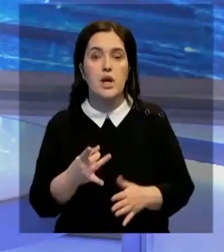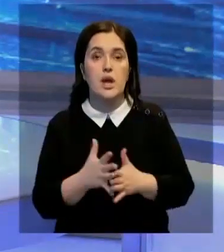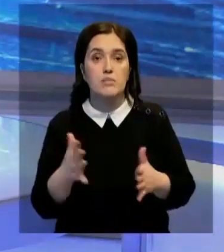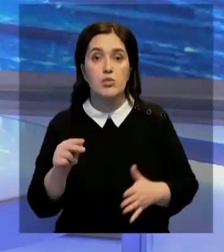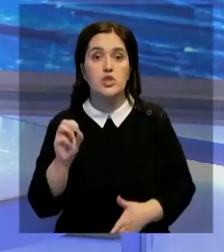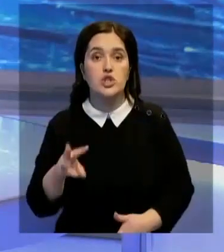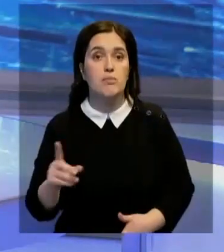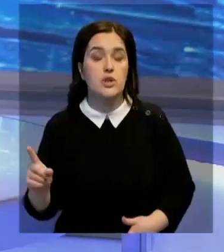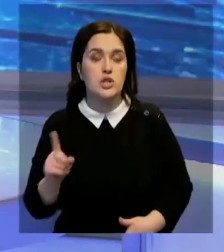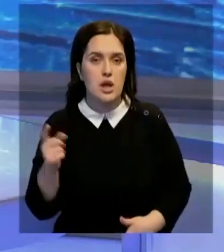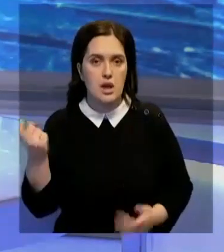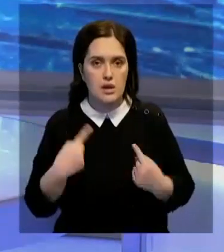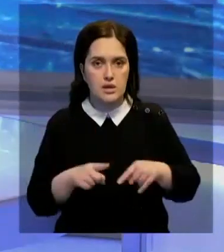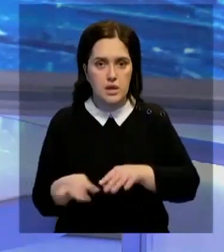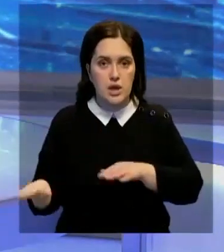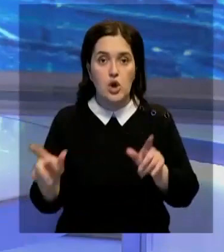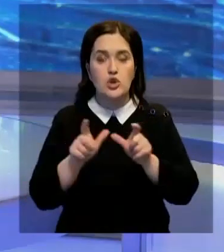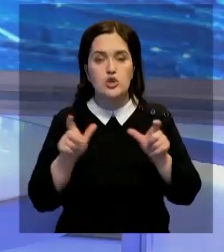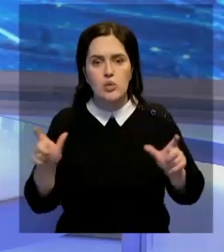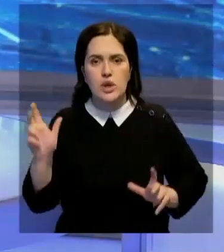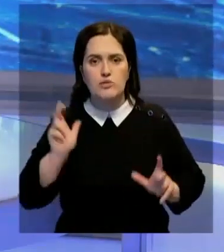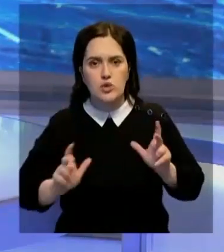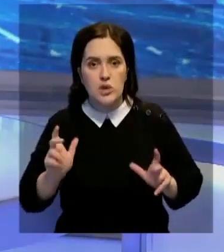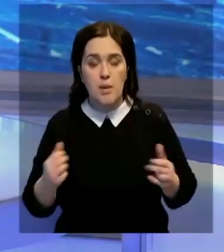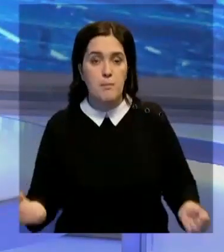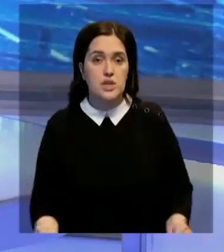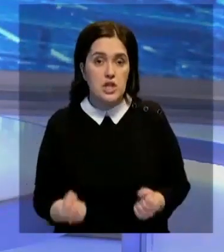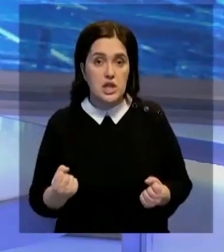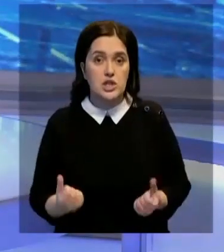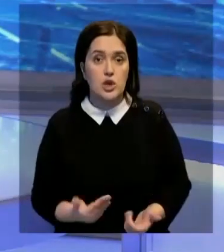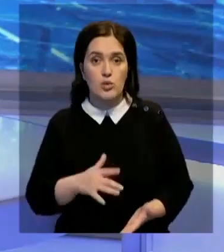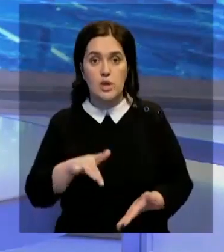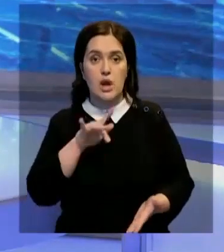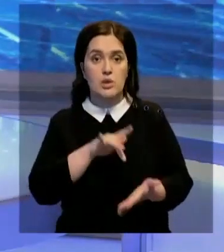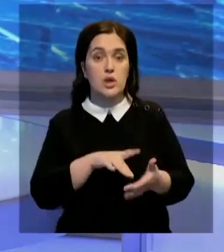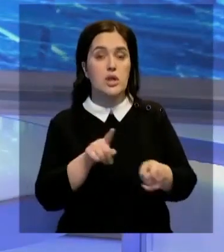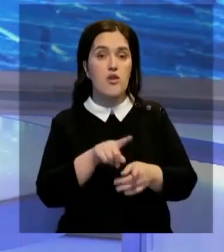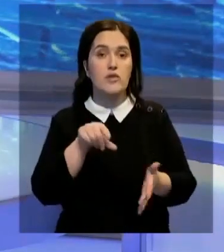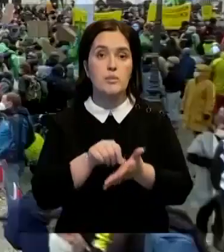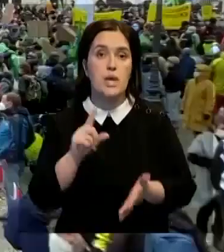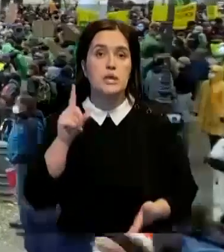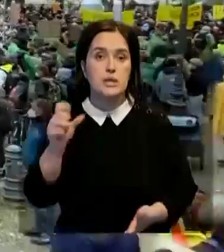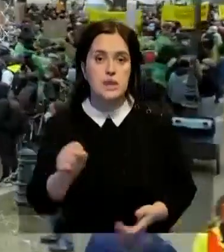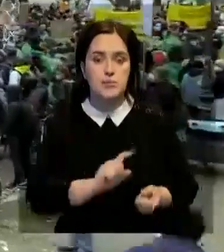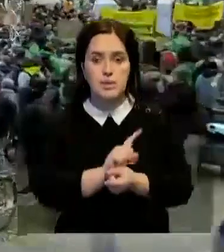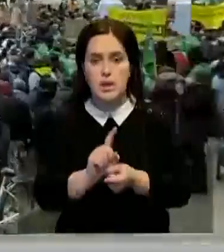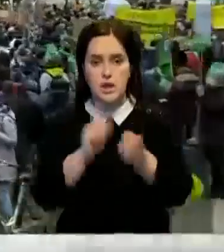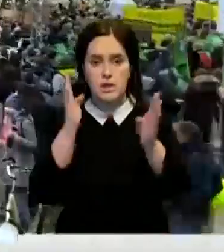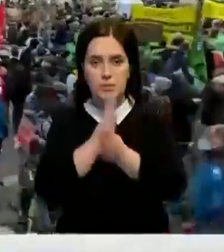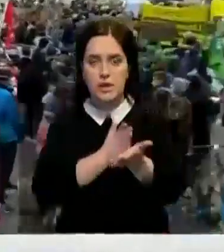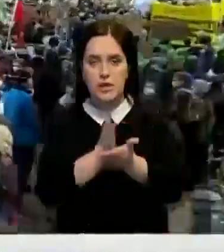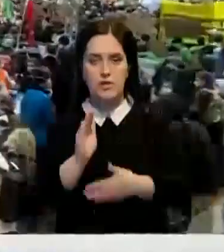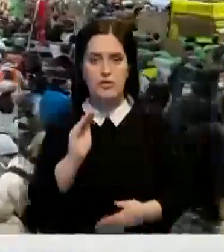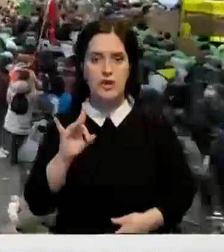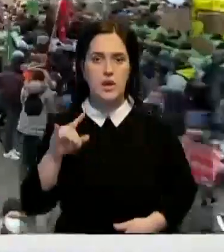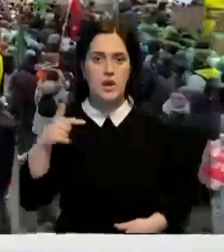Это в два раза больше, чем ожидали организаторы. Школьников и студентов поддержали жители города, которые также выступают за изменения в